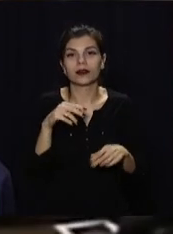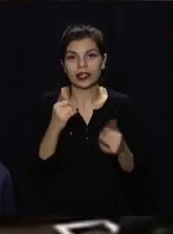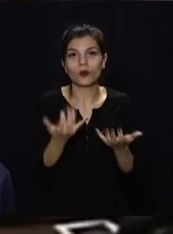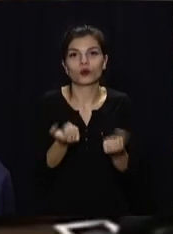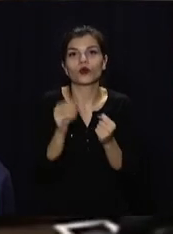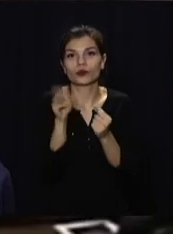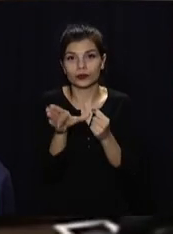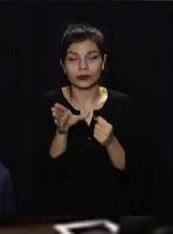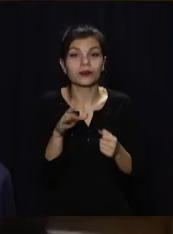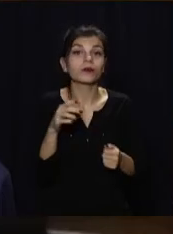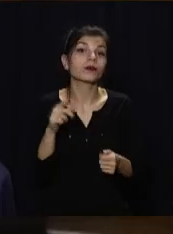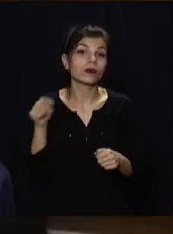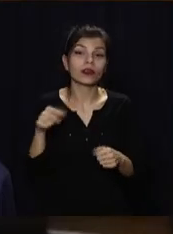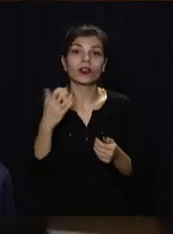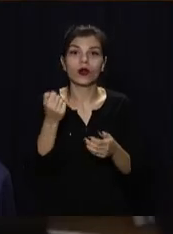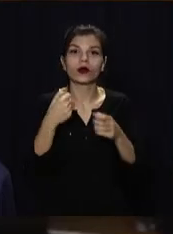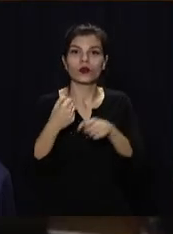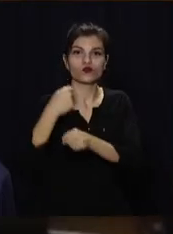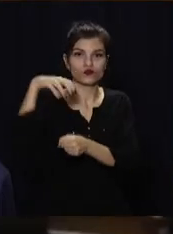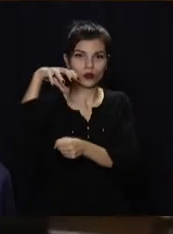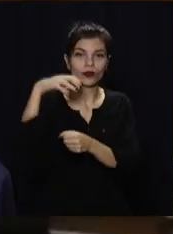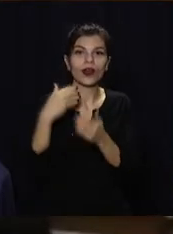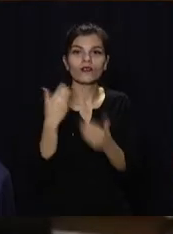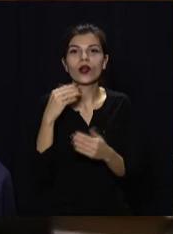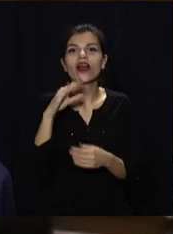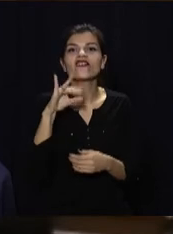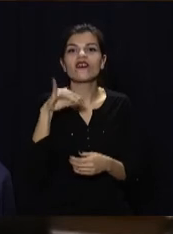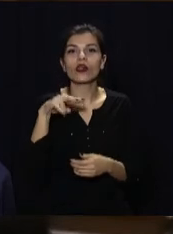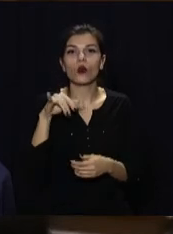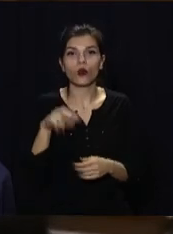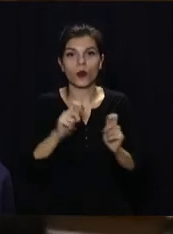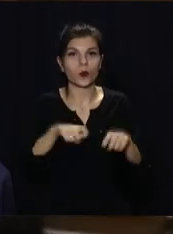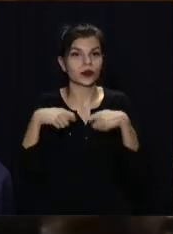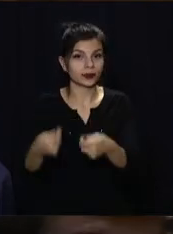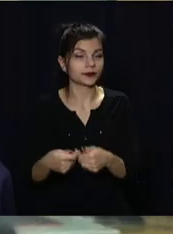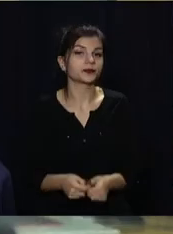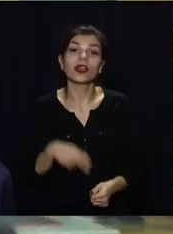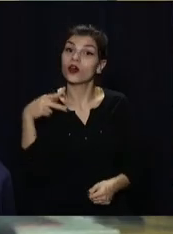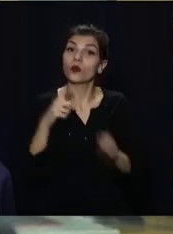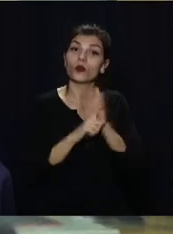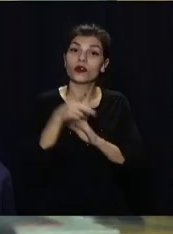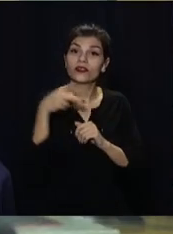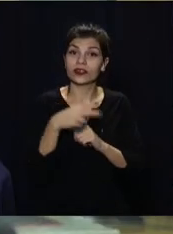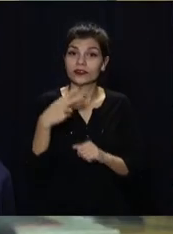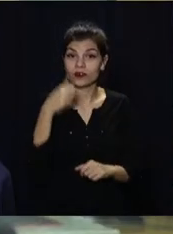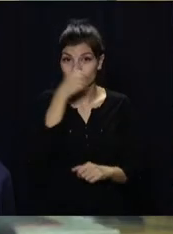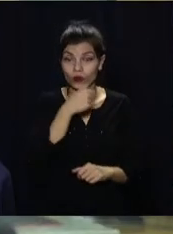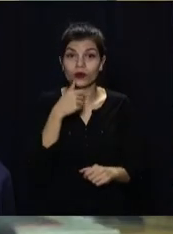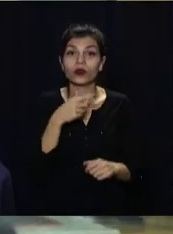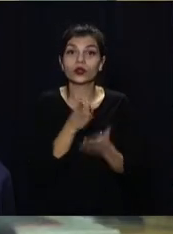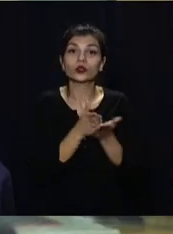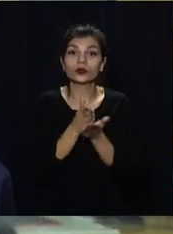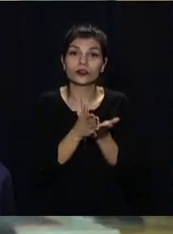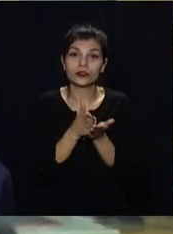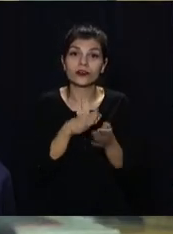отримали посвідчення. Крім того, новий міський голова прийняв булаву від свого попередника Юрія Вілкула. З початку 2020 року